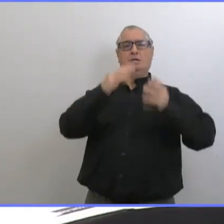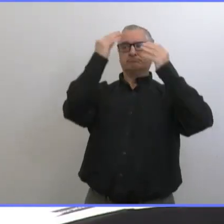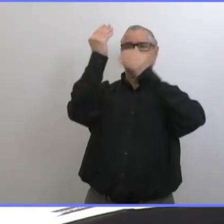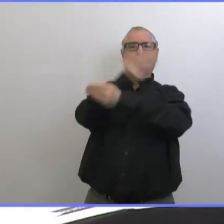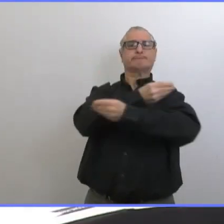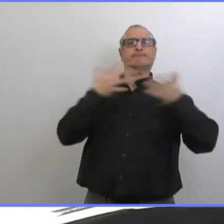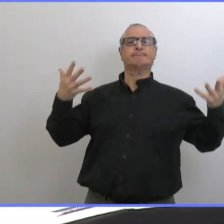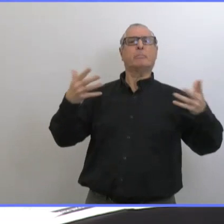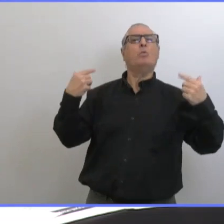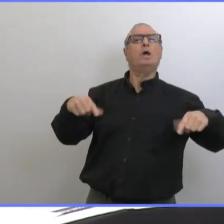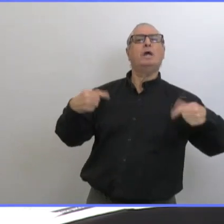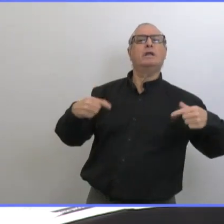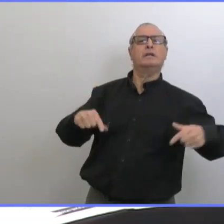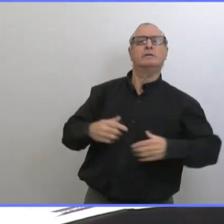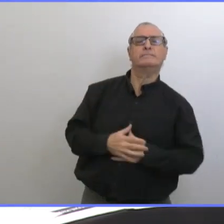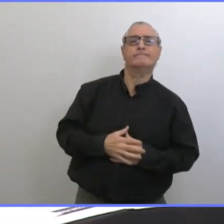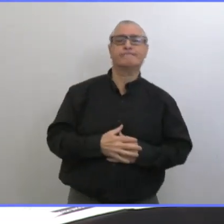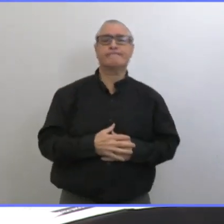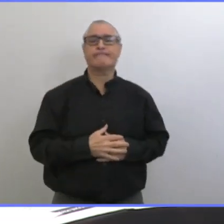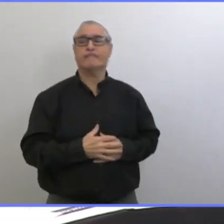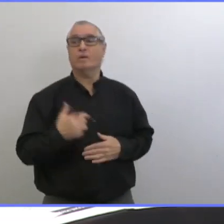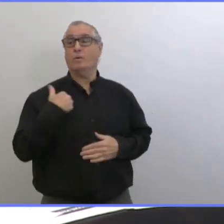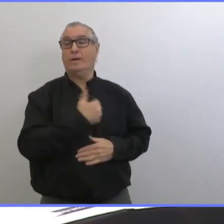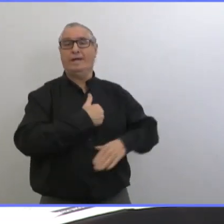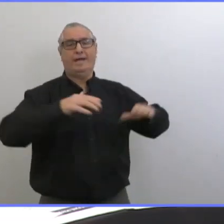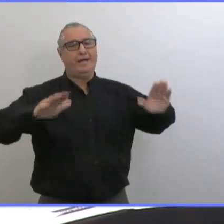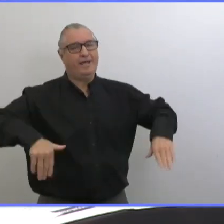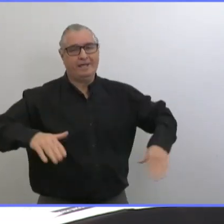je dirais qu'aucune décision n'a été prise